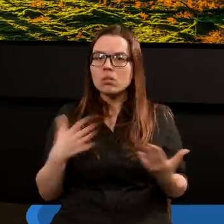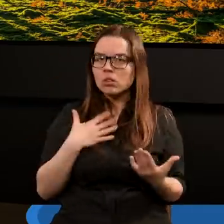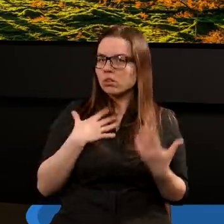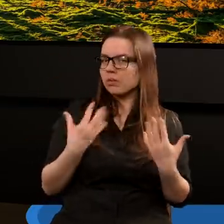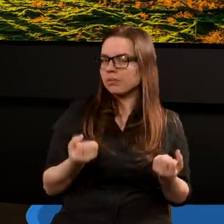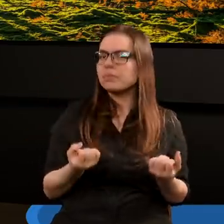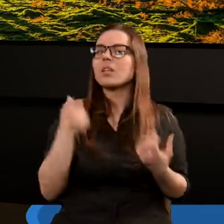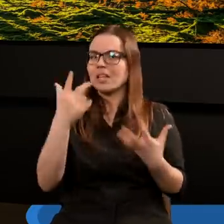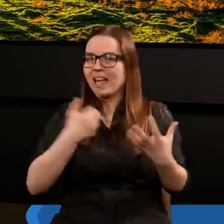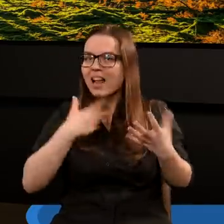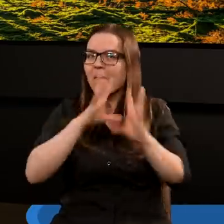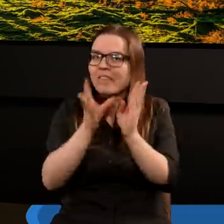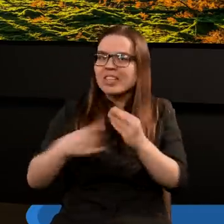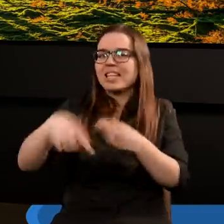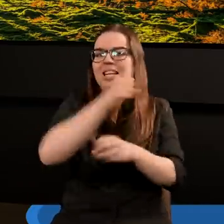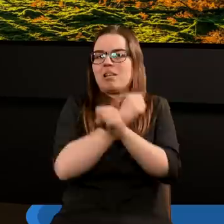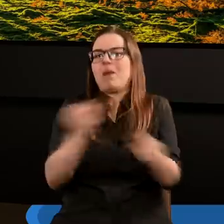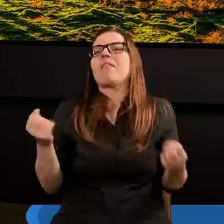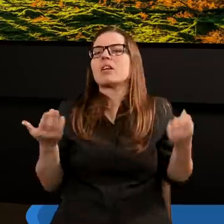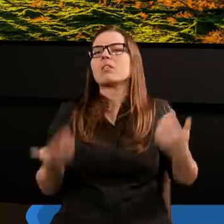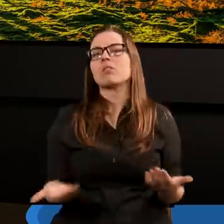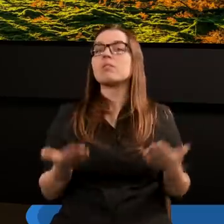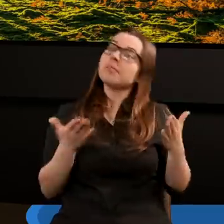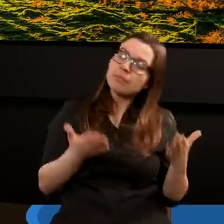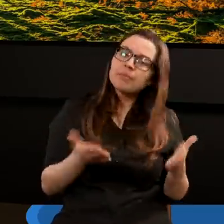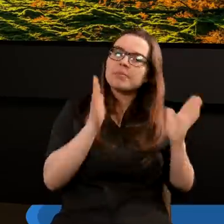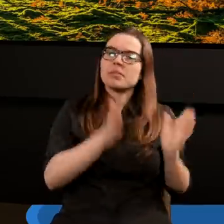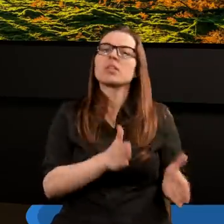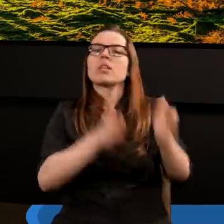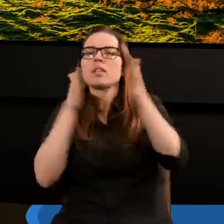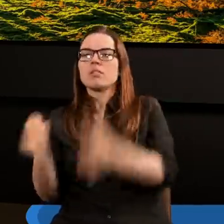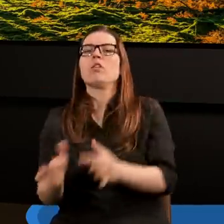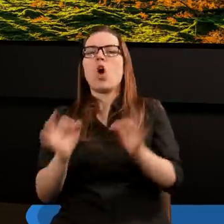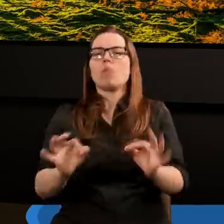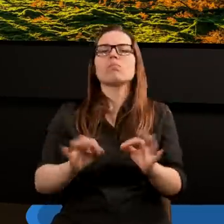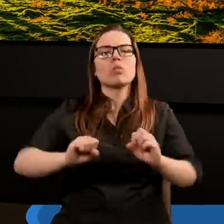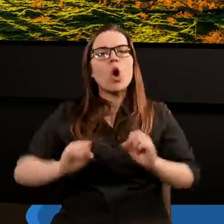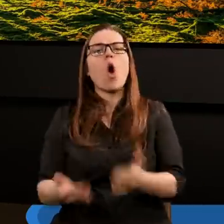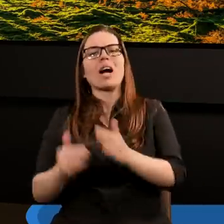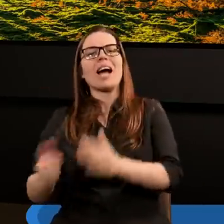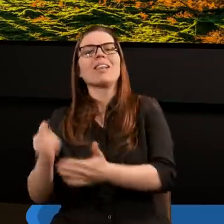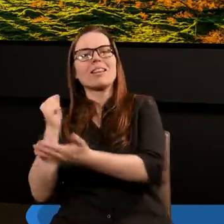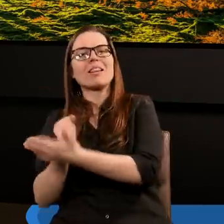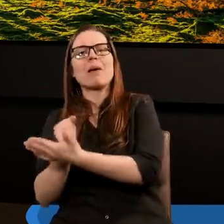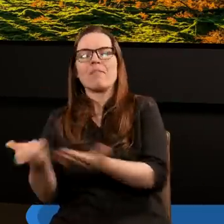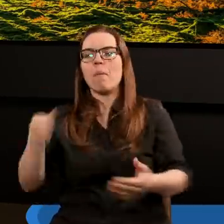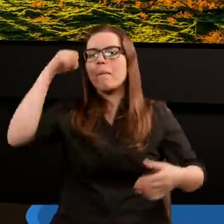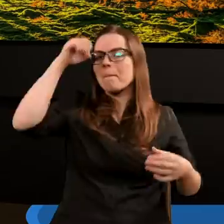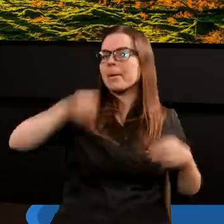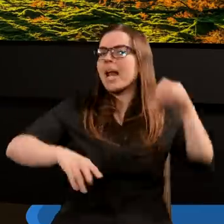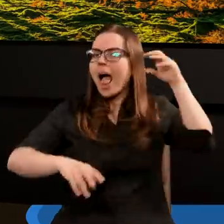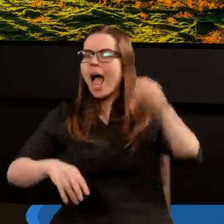byli zbawieni. No dobrze, no to może przejdźmy do konkretów. Kiedy mówimy o plagach,